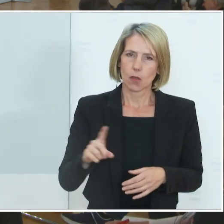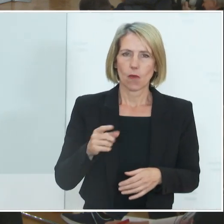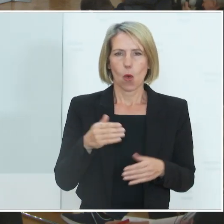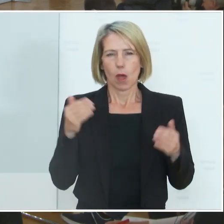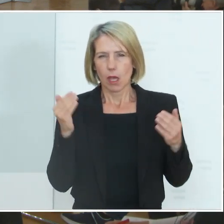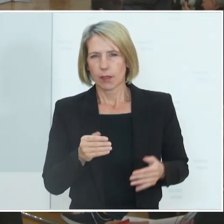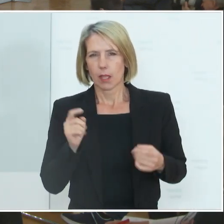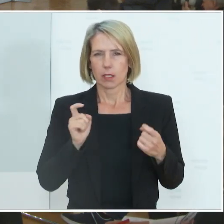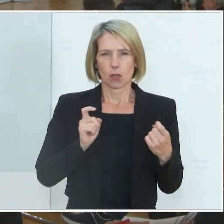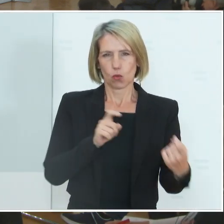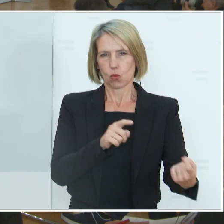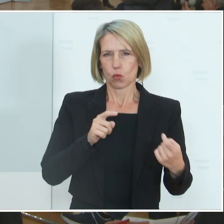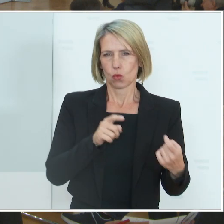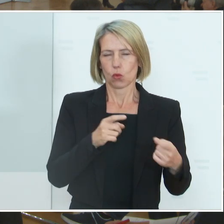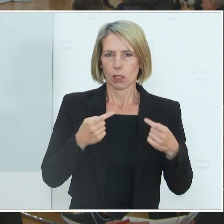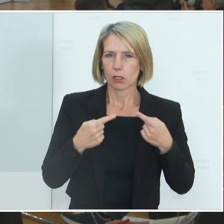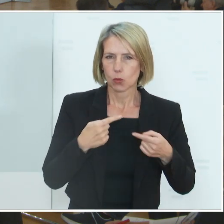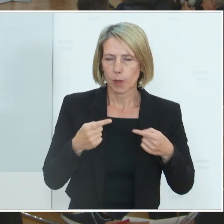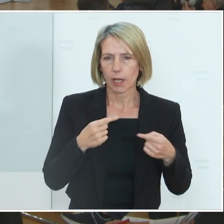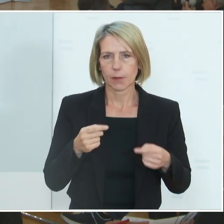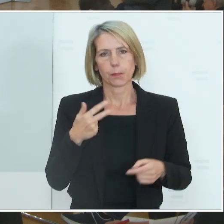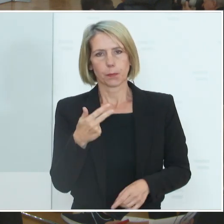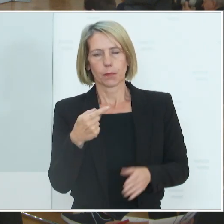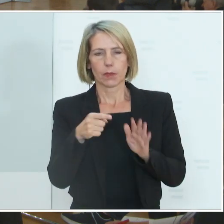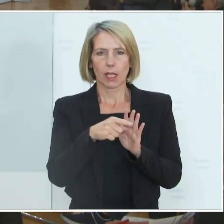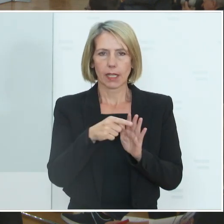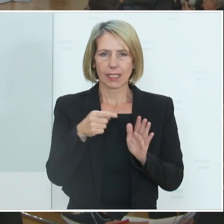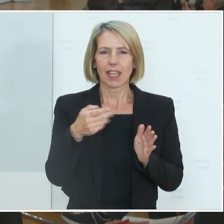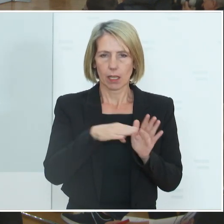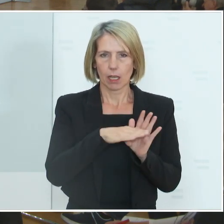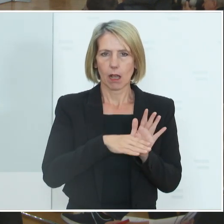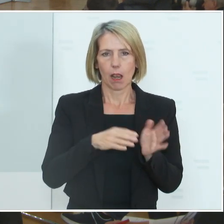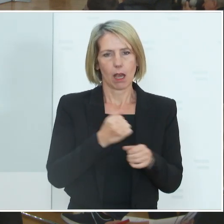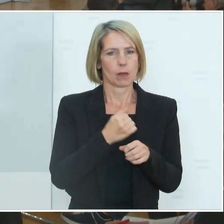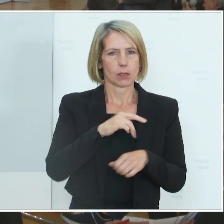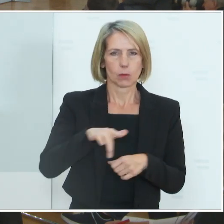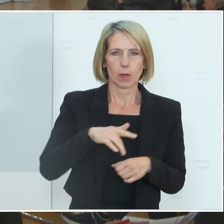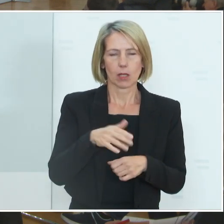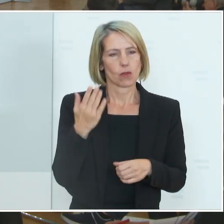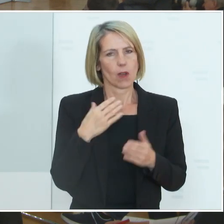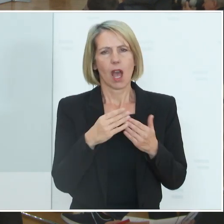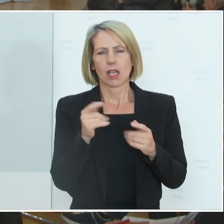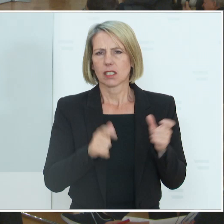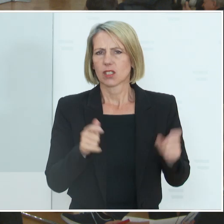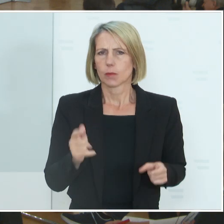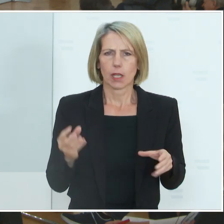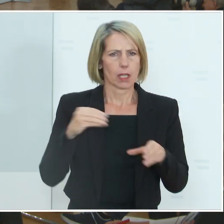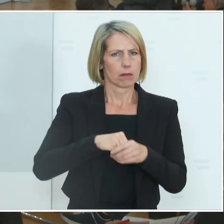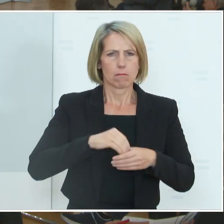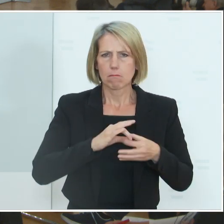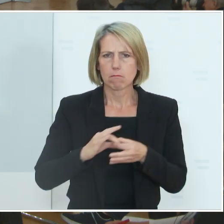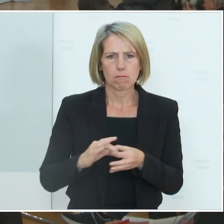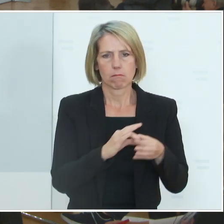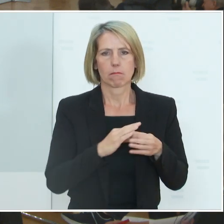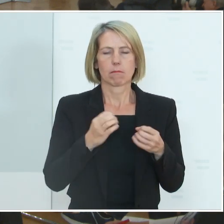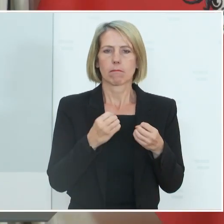Gespräche gab über 3G am Arbeitsplatz. Es waren Expertinnen und Experten involviert. Wir wollten eine praxistaugliche Regelung